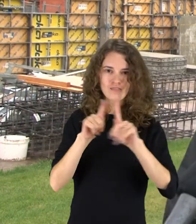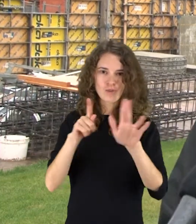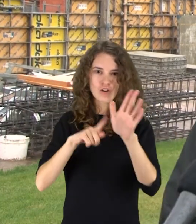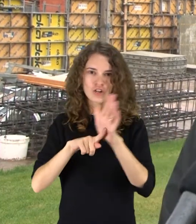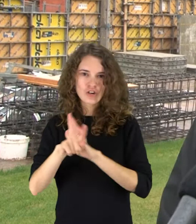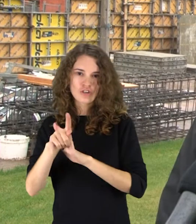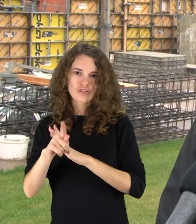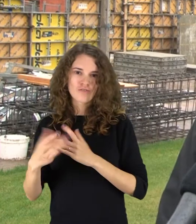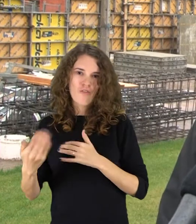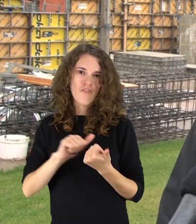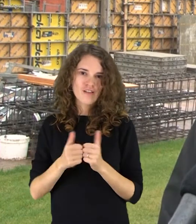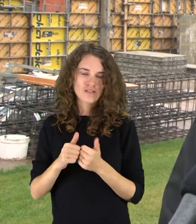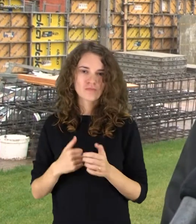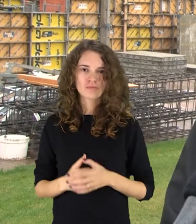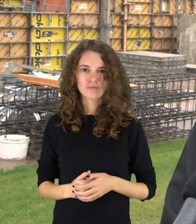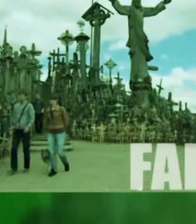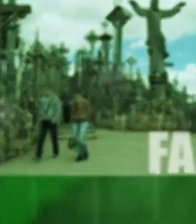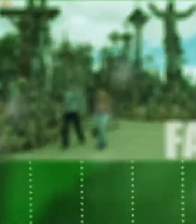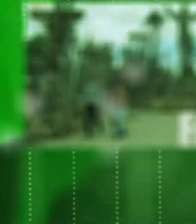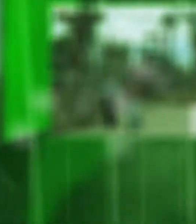atidaryti regbėjo namus su mieste.